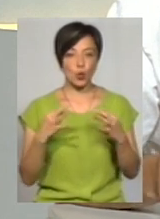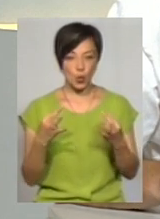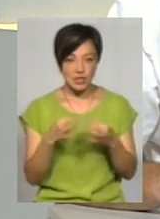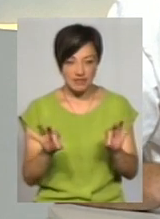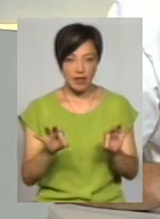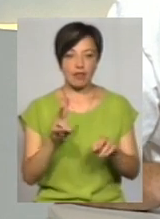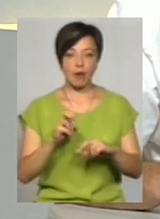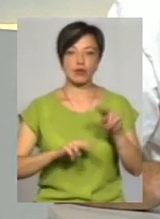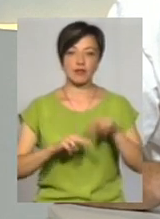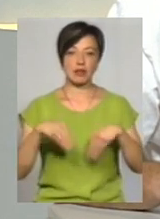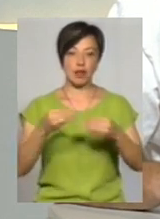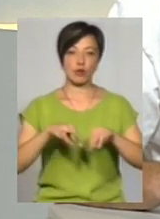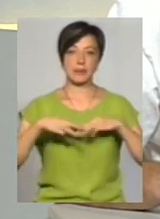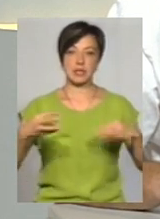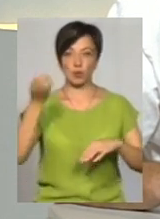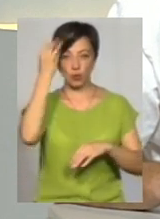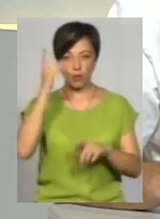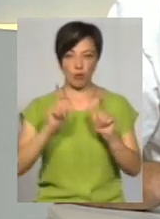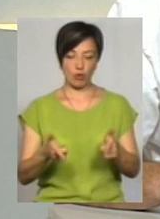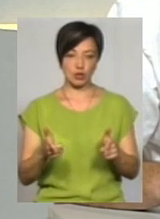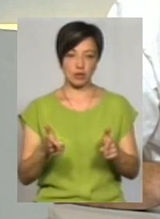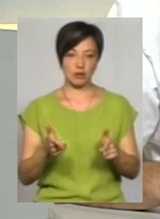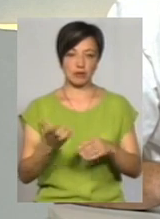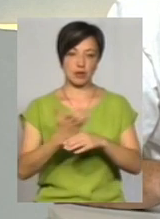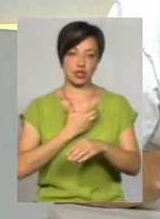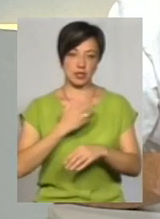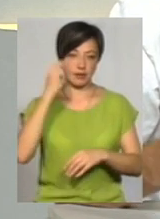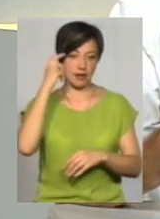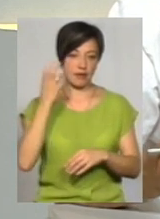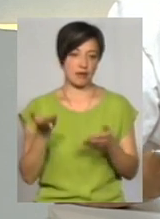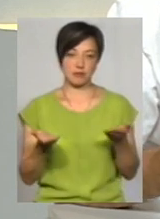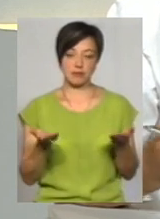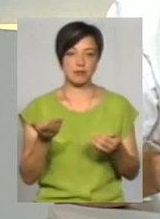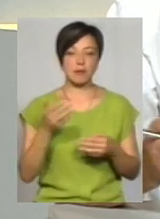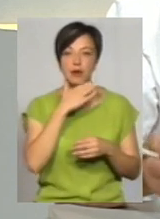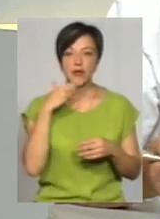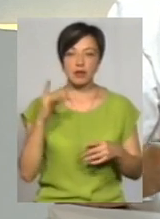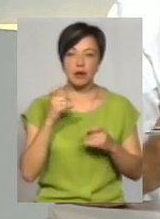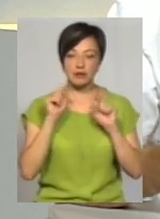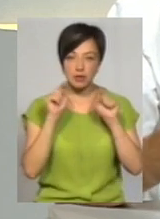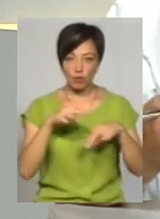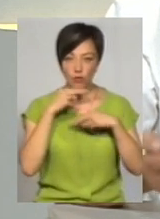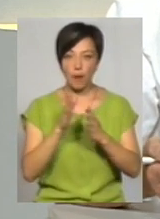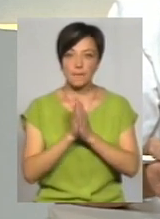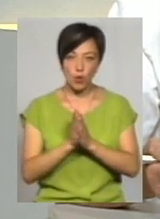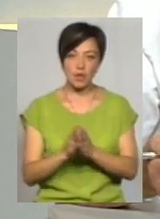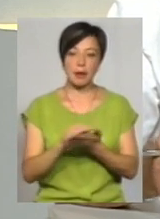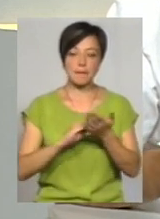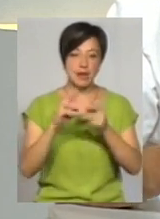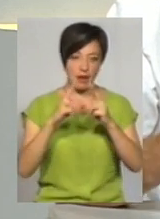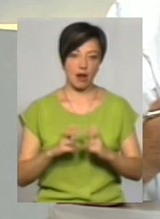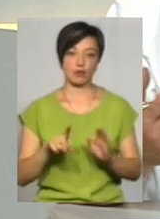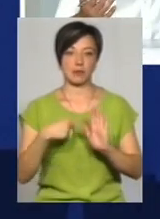будівництво дало Міністерство культури. Погодження прийшли з Києва. Ми неодноразово звертали увагу. Просимо переглянути це